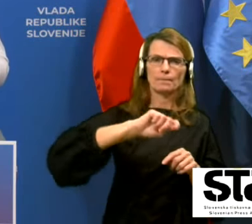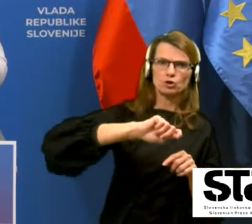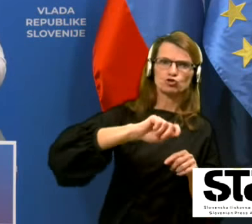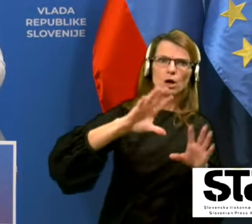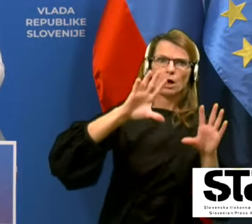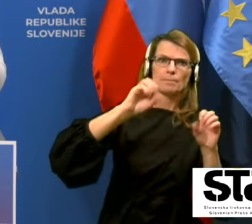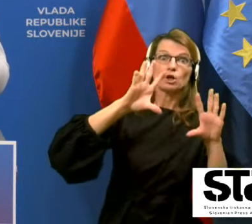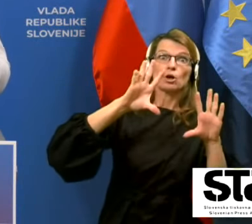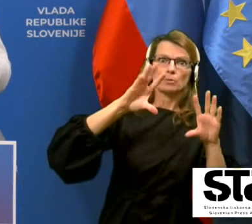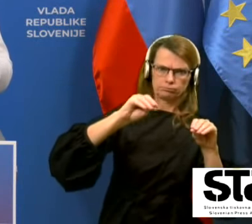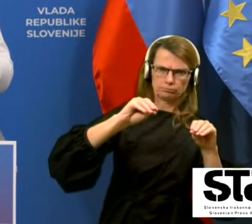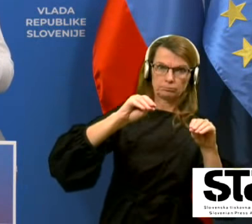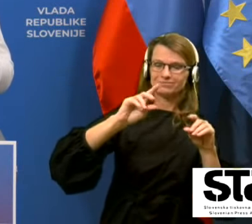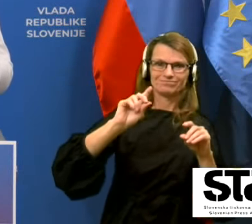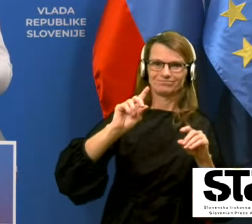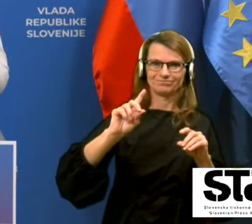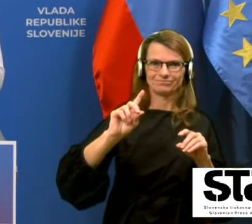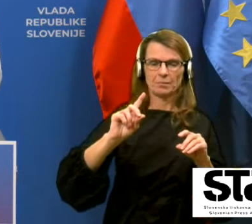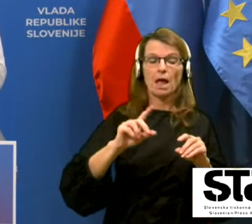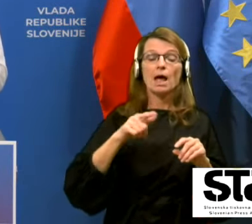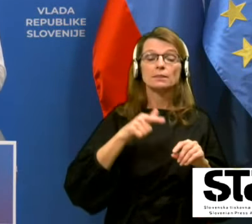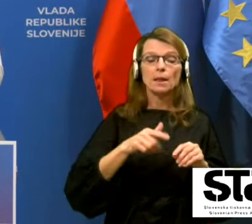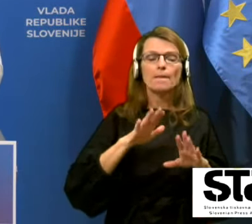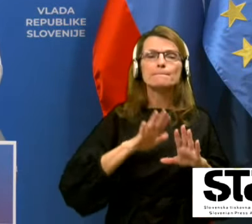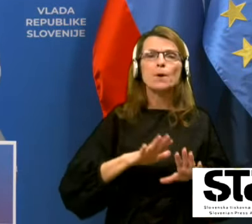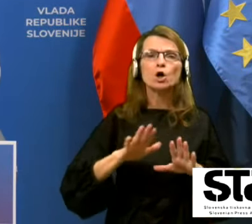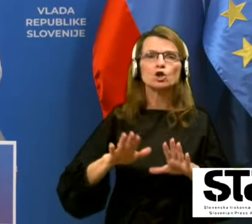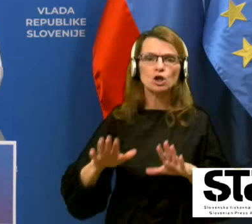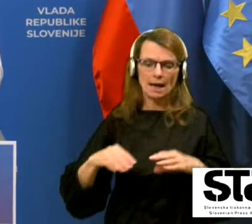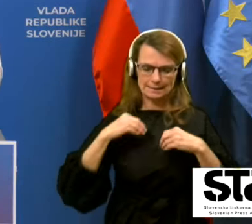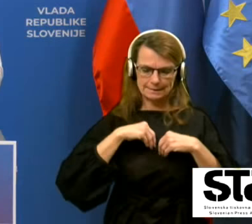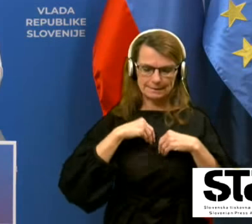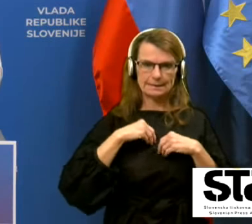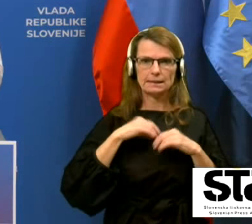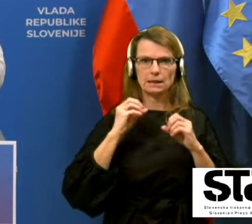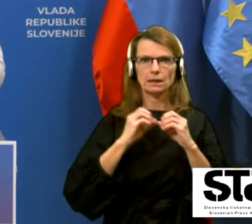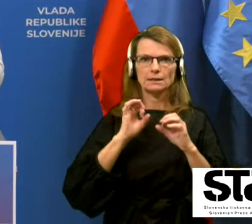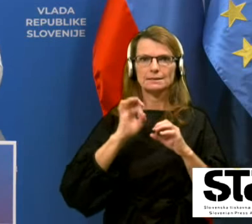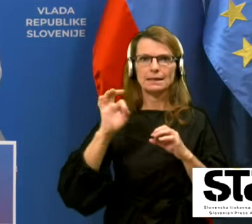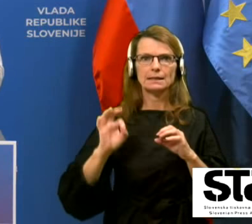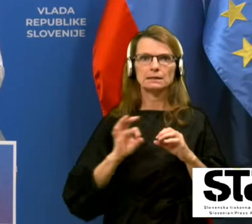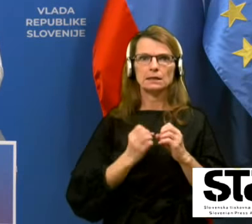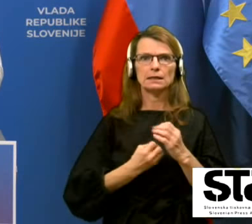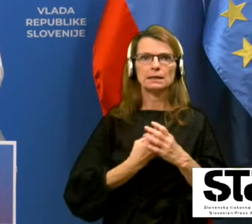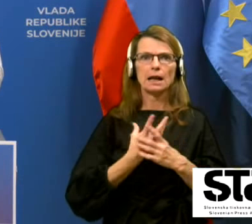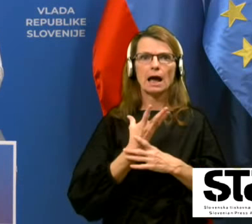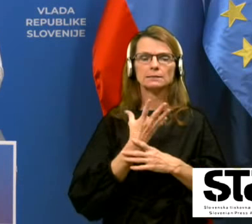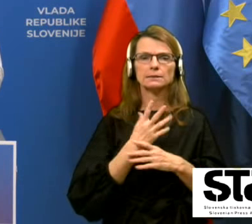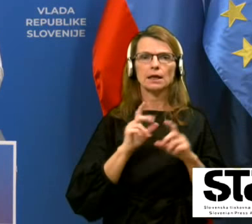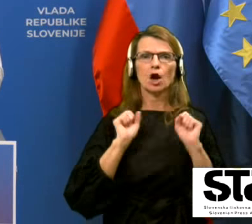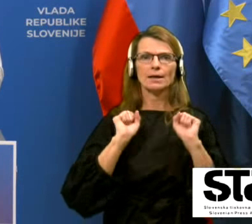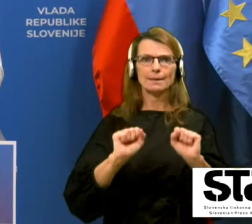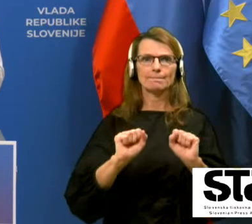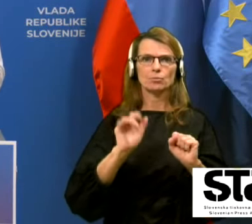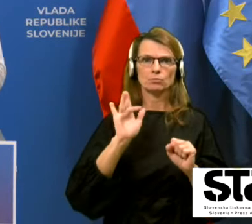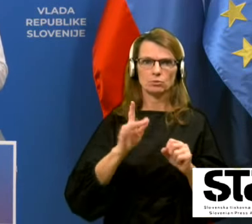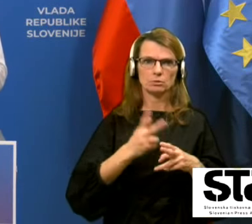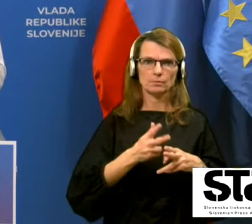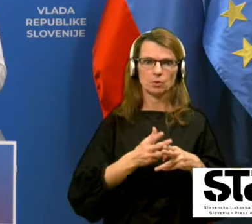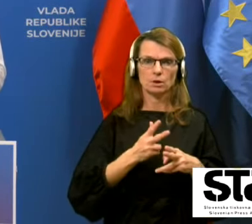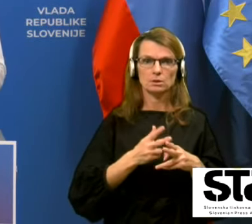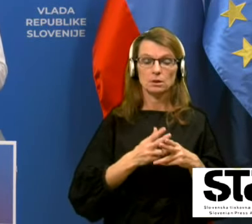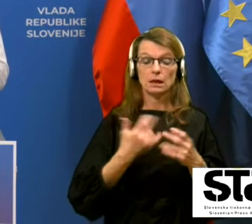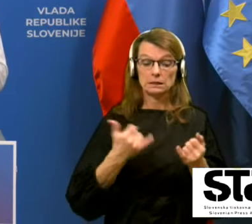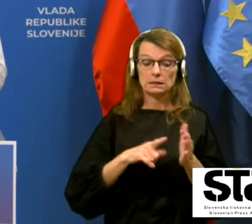proti teles in celične imunnosti pač postopoma rastejo. In veliko je tenutno strokovne debate in se kaže, da je učinkovitost